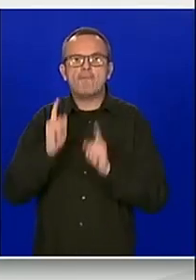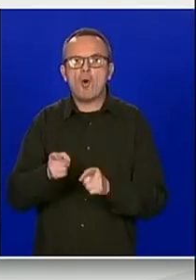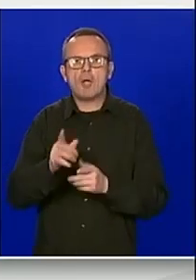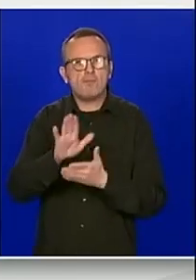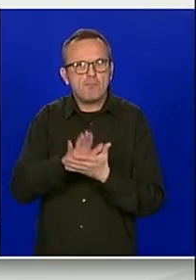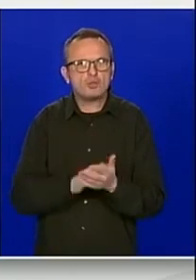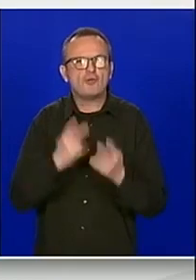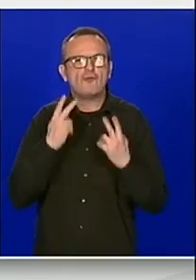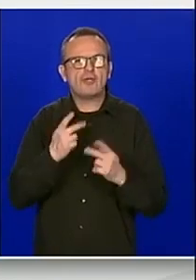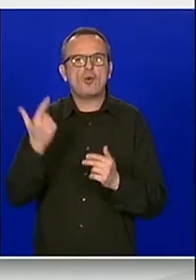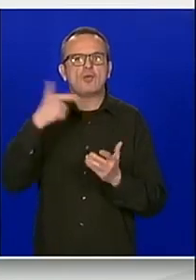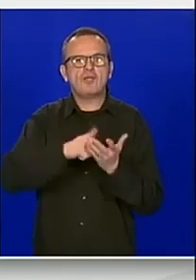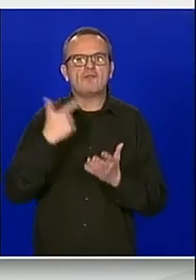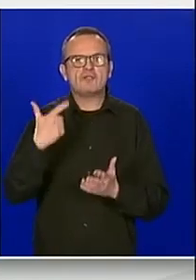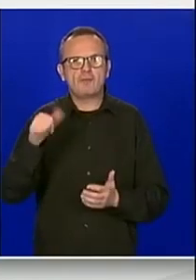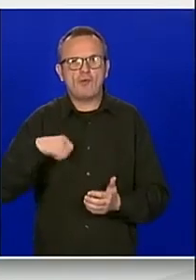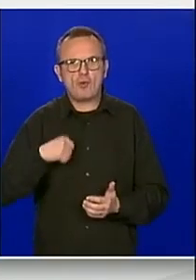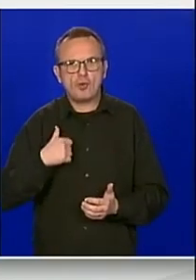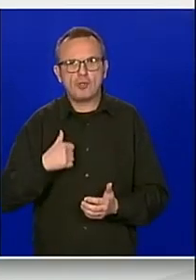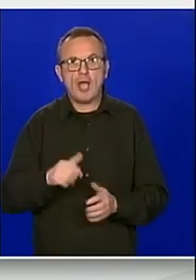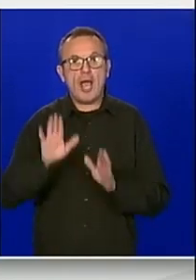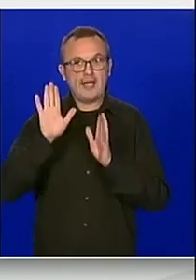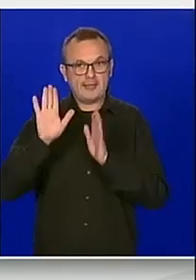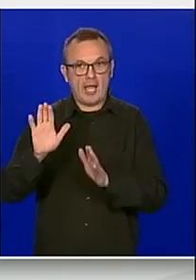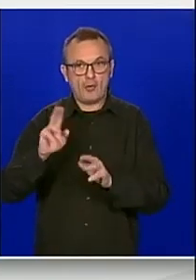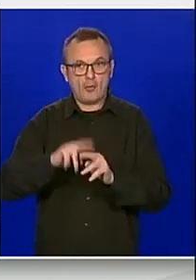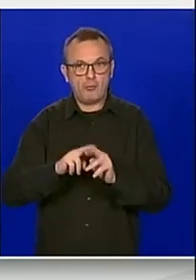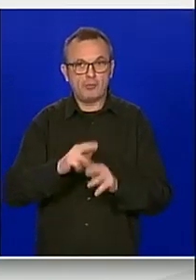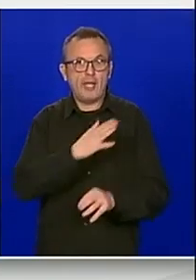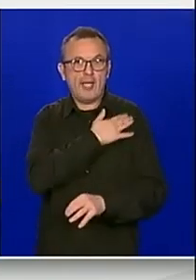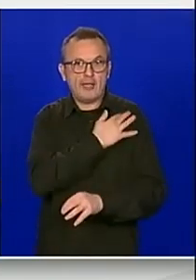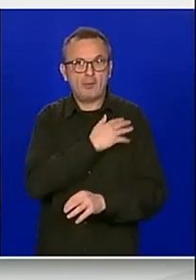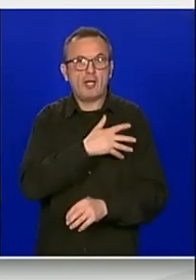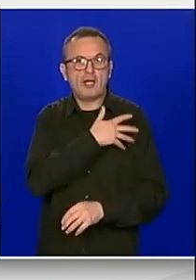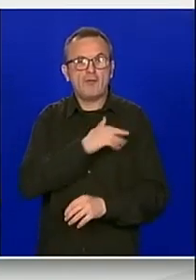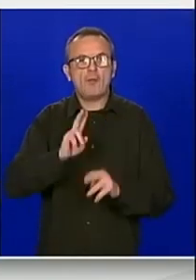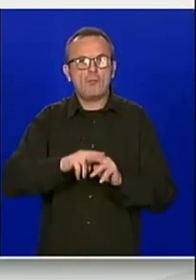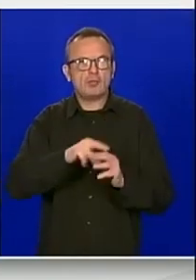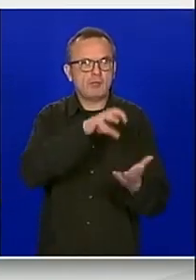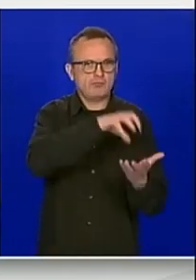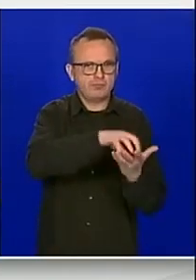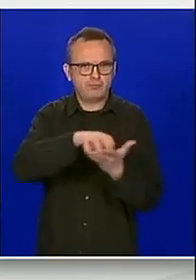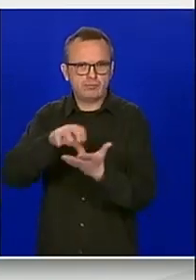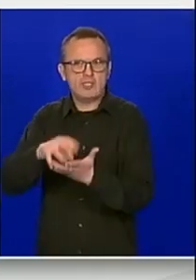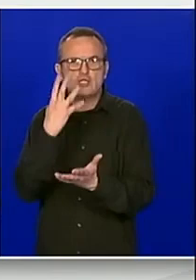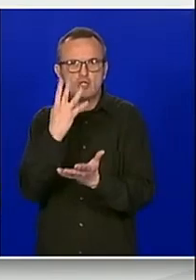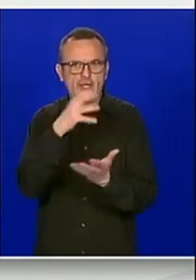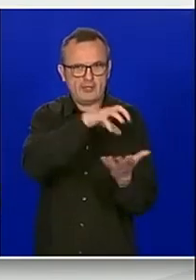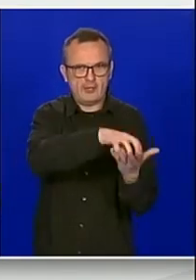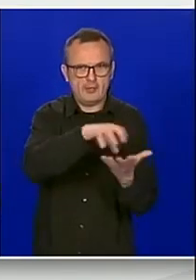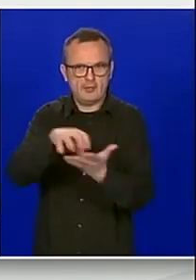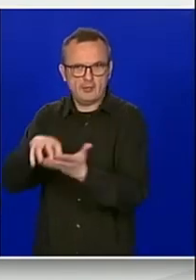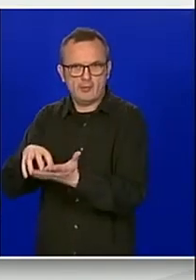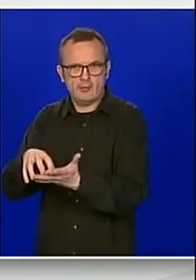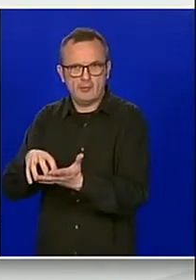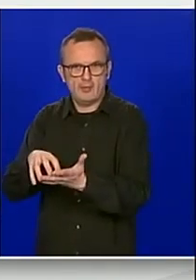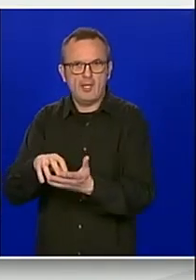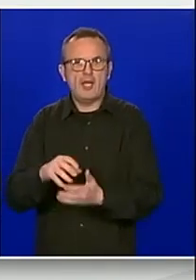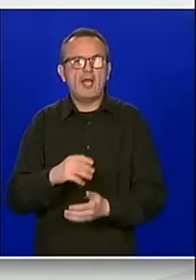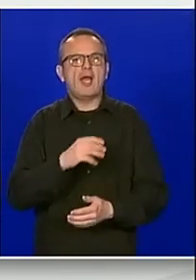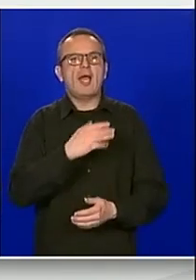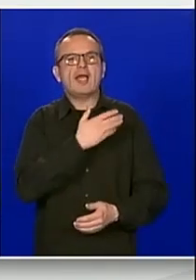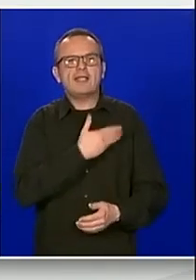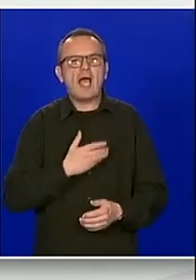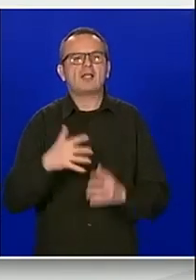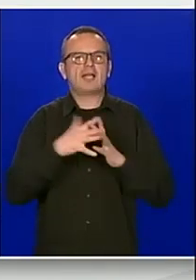.2021. godine i kojom će Republika Hrvatska biti podijena na 4.02. statističke regije Panonsko Hrvatsko i Adransko Hrvatsko